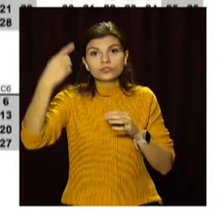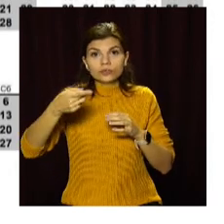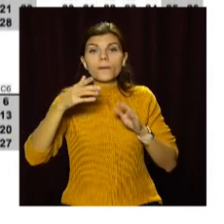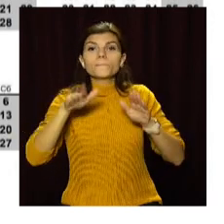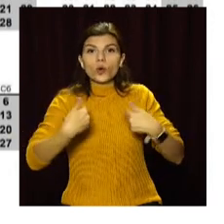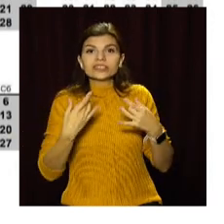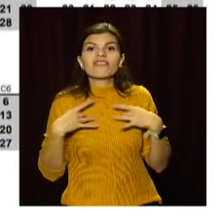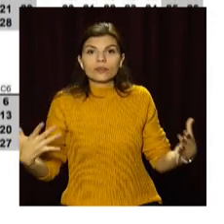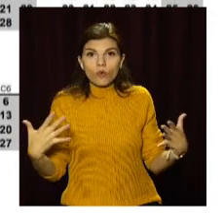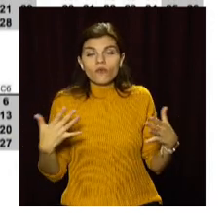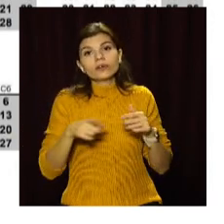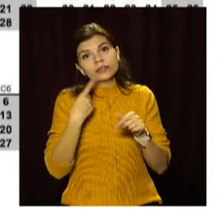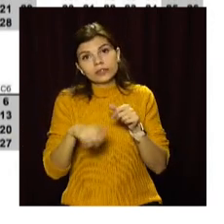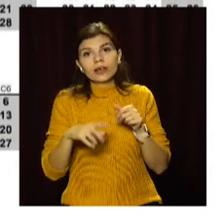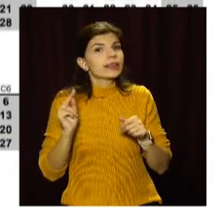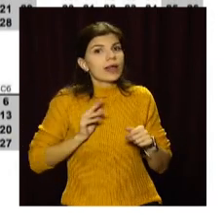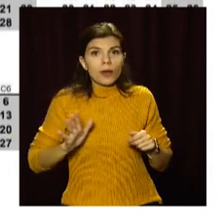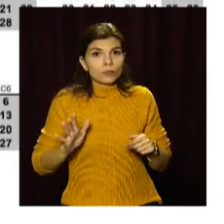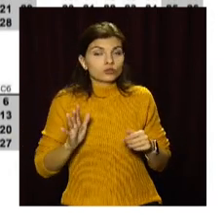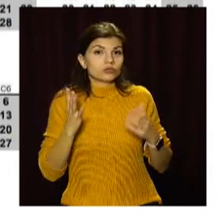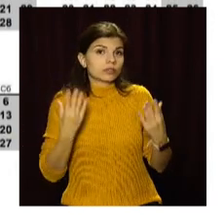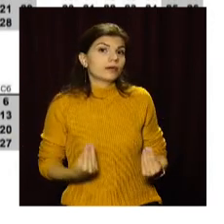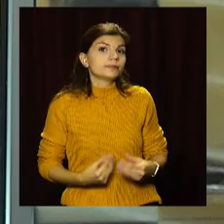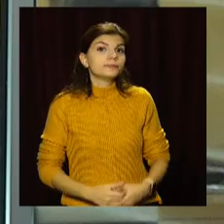після святкового або неробочого.